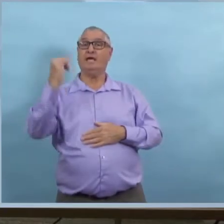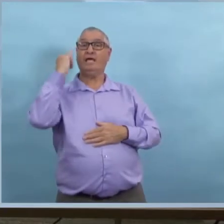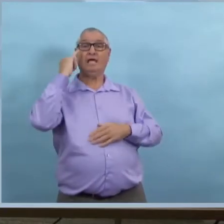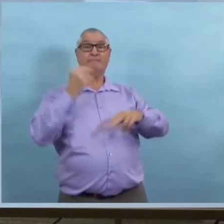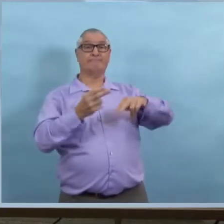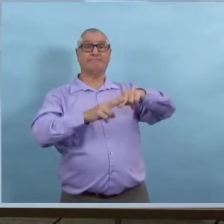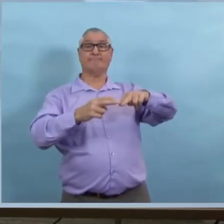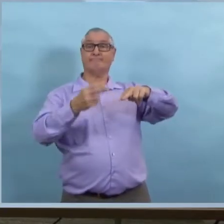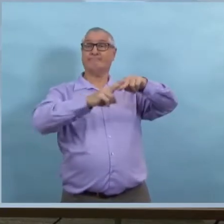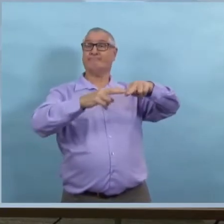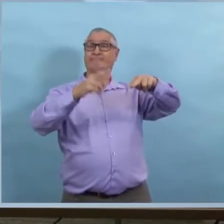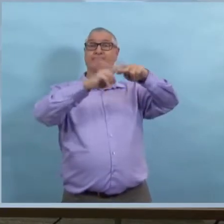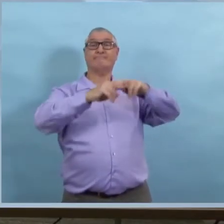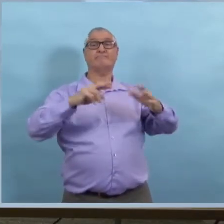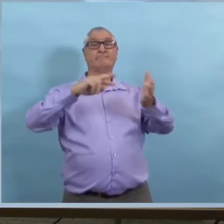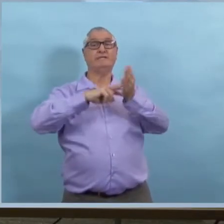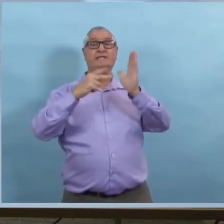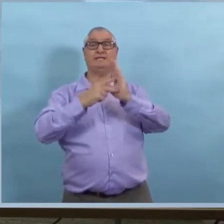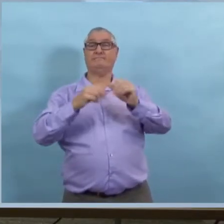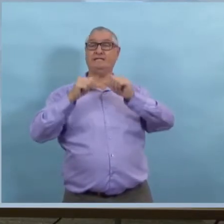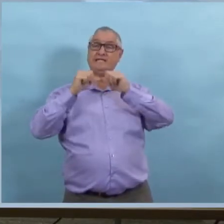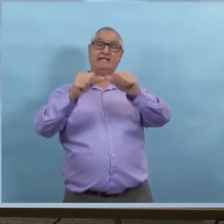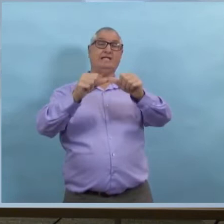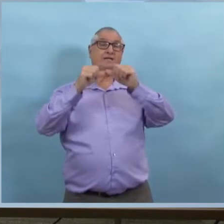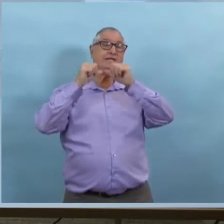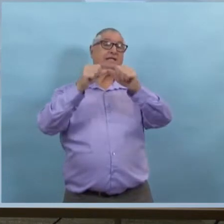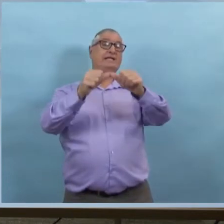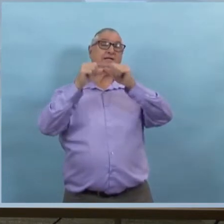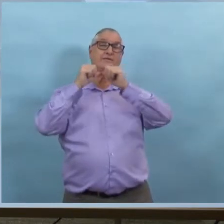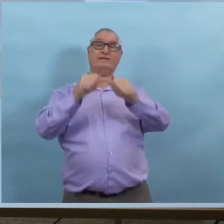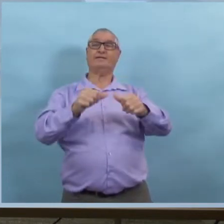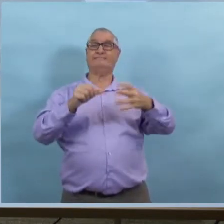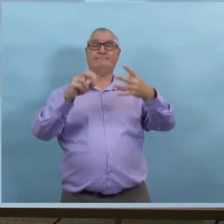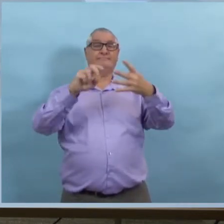on va voir ce genre de restrictions pendant bien plus longtemps.